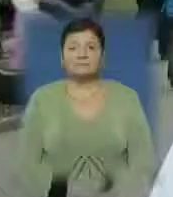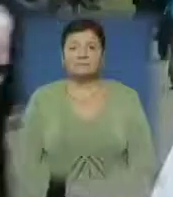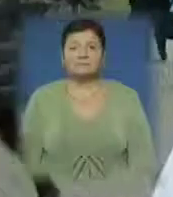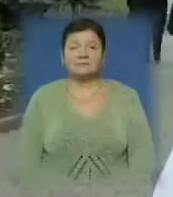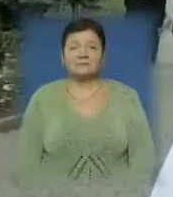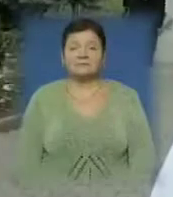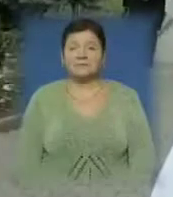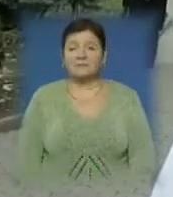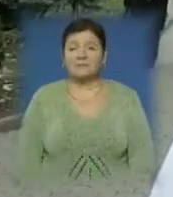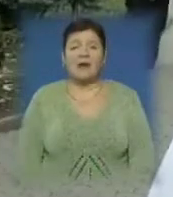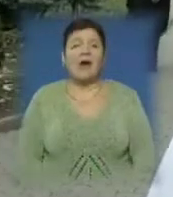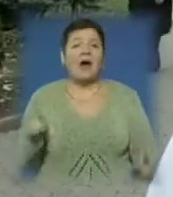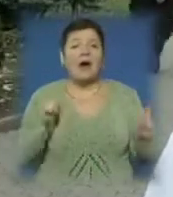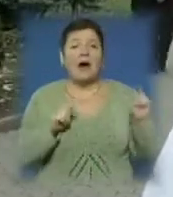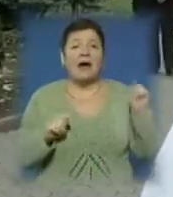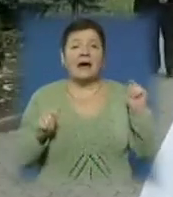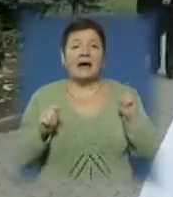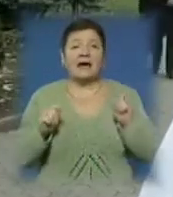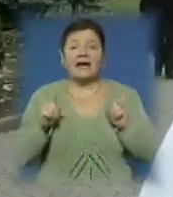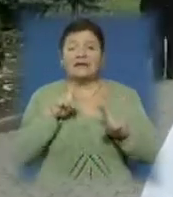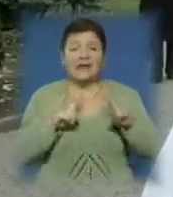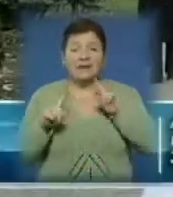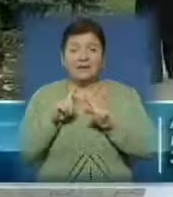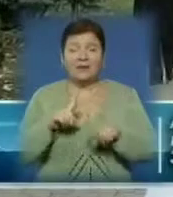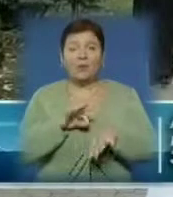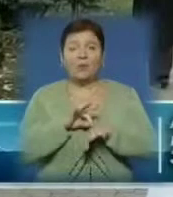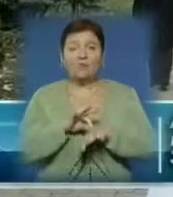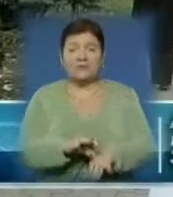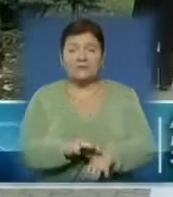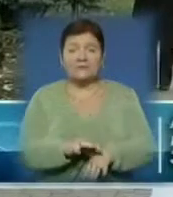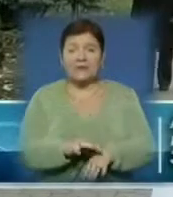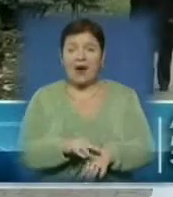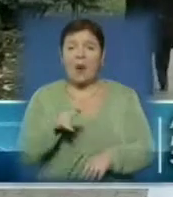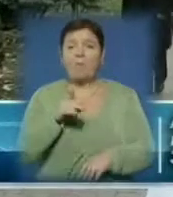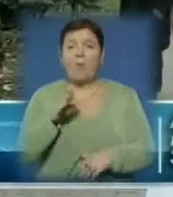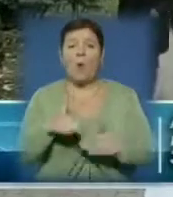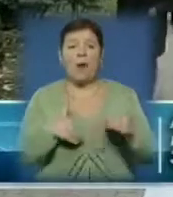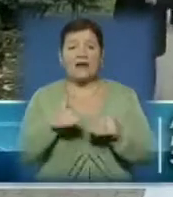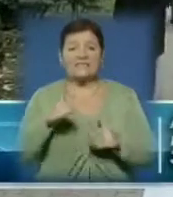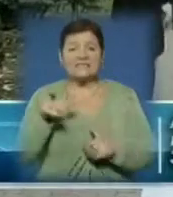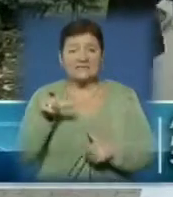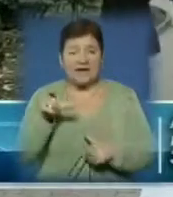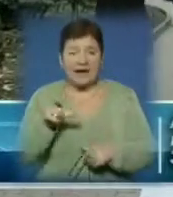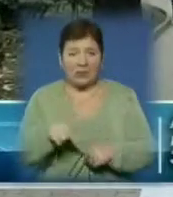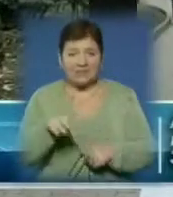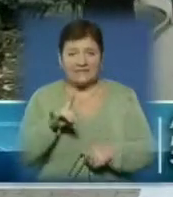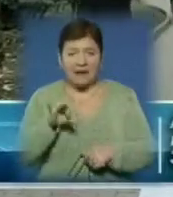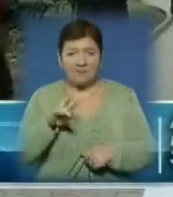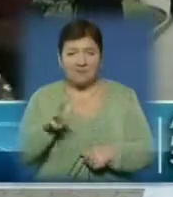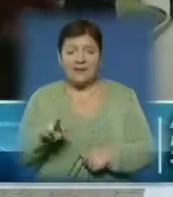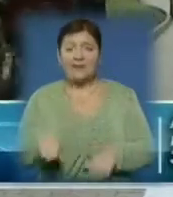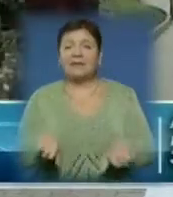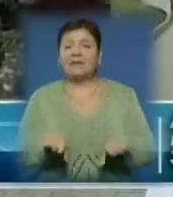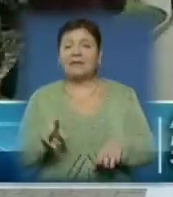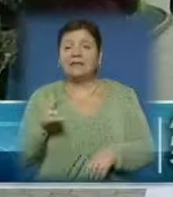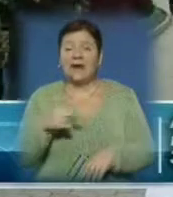Тренінги проводяться вже окремо по спеціальностям. Для, скажімо так,